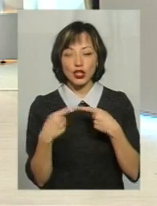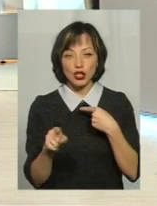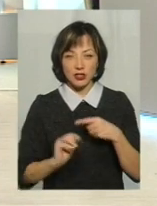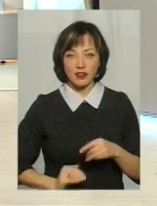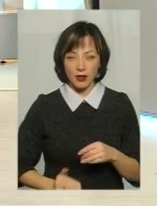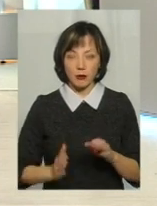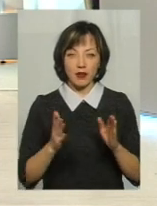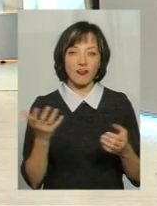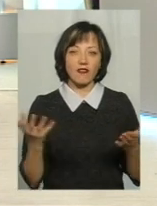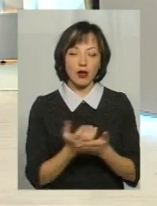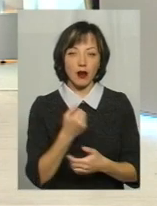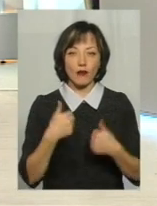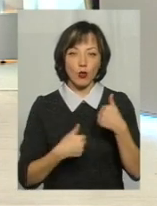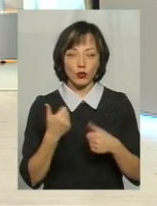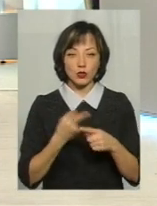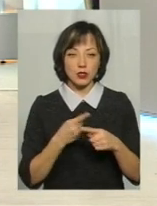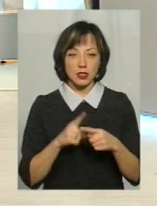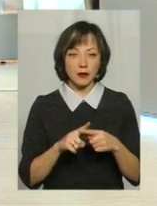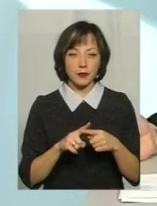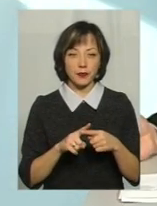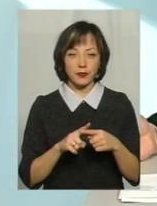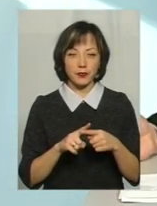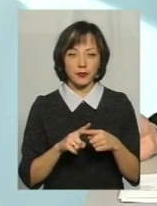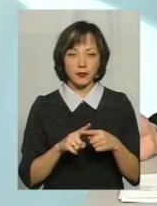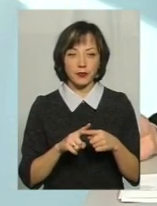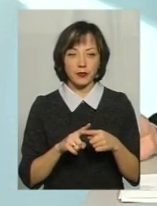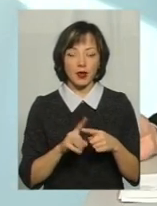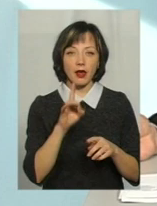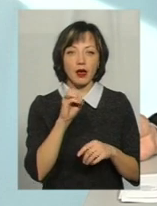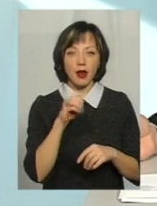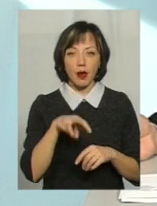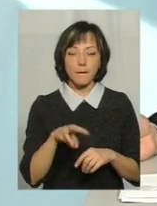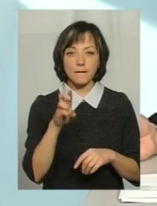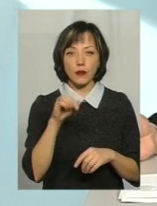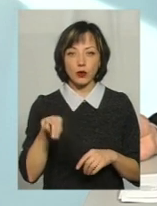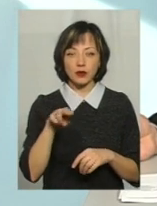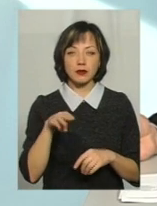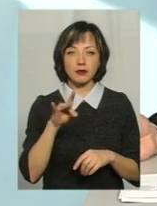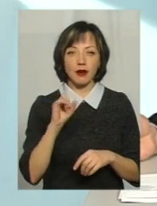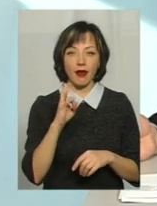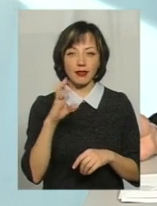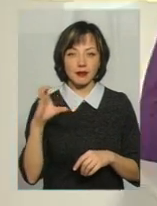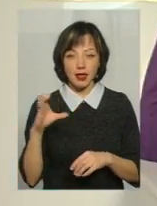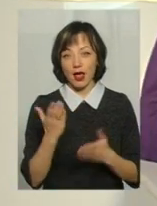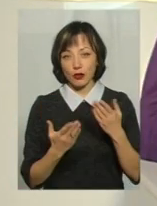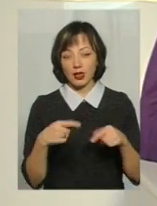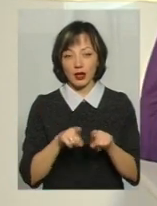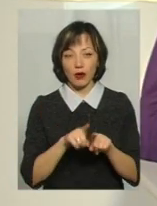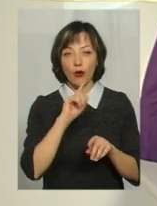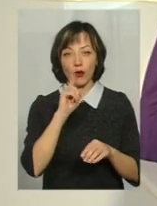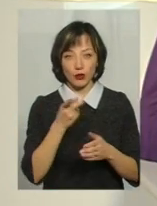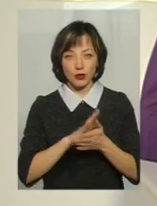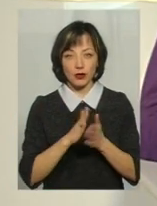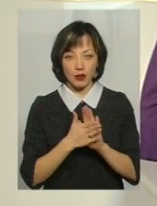перевізник, який виграв конкурс, це «Рембуттранс». Згоди на один рік,